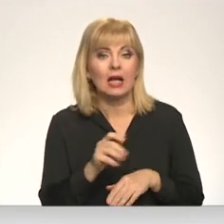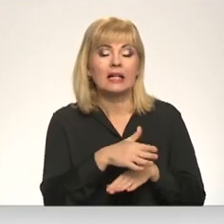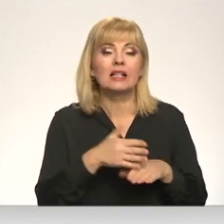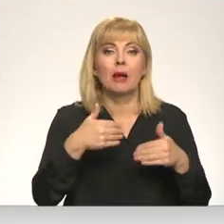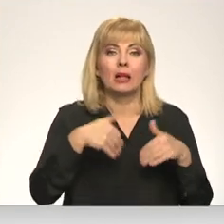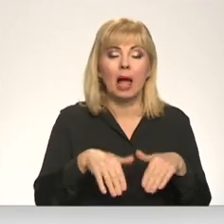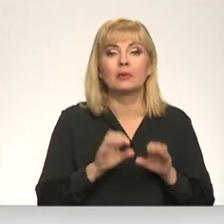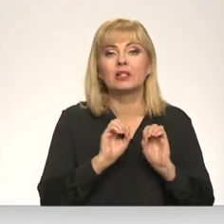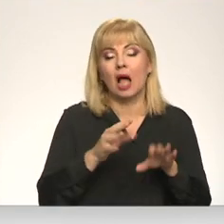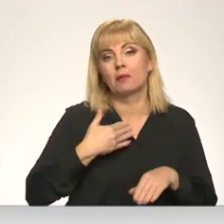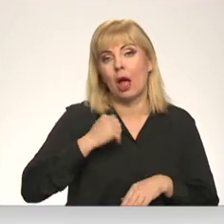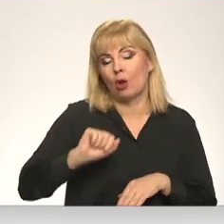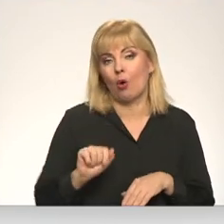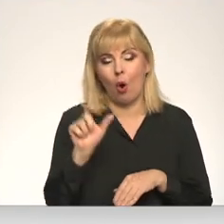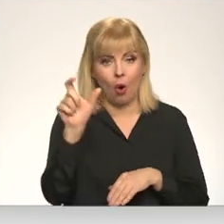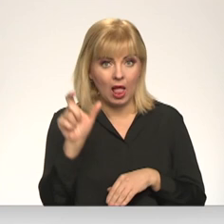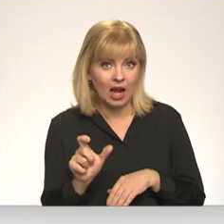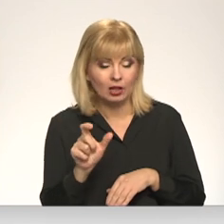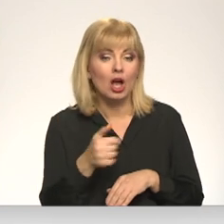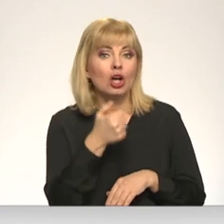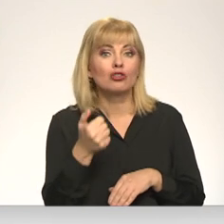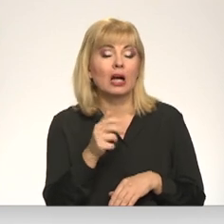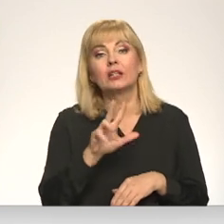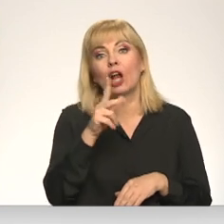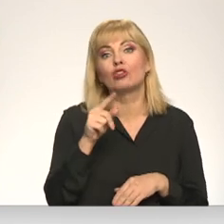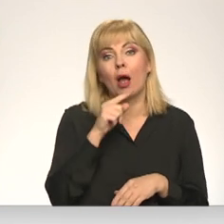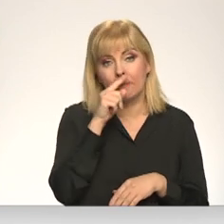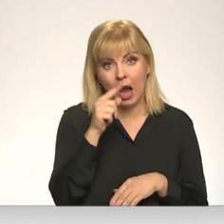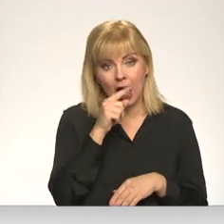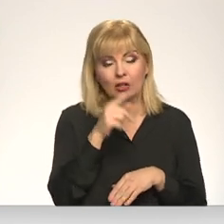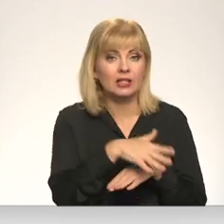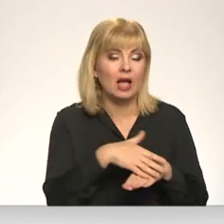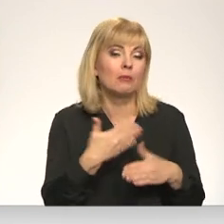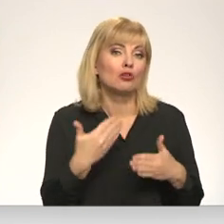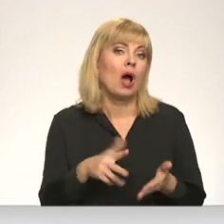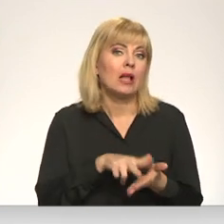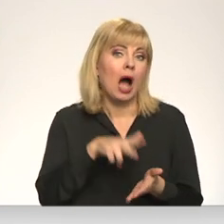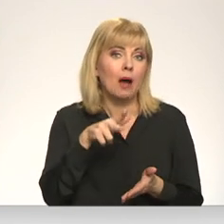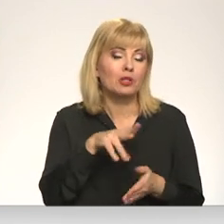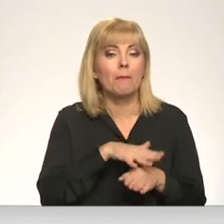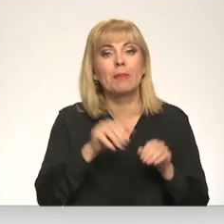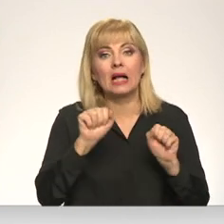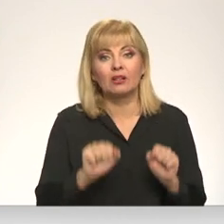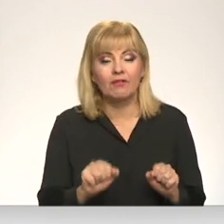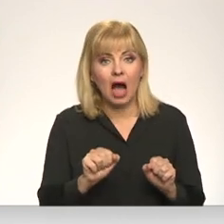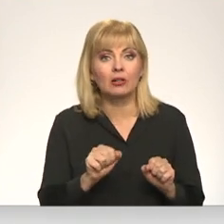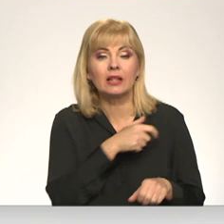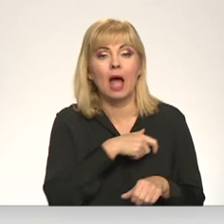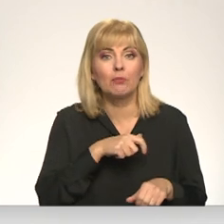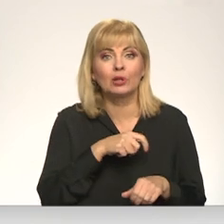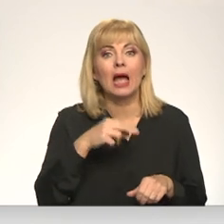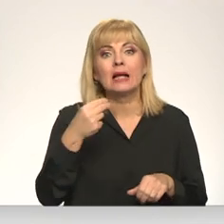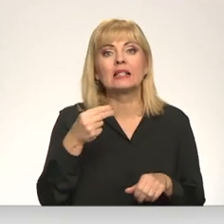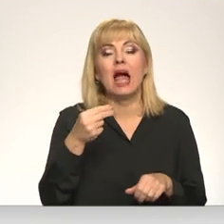lemto stāstu Madara Līcīte. Šā gada tiešā marta. Sējams šo jau apstiprināja mandātu saskanas deputāteis zentai